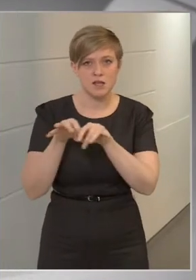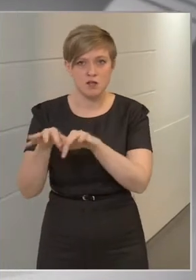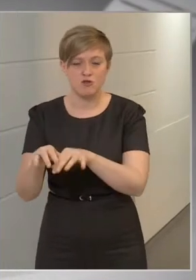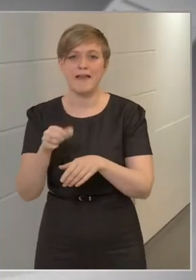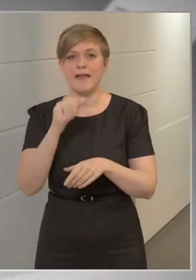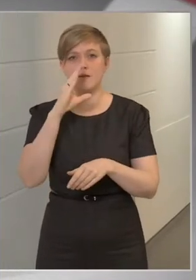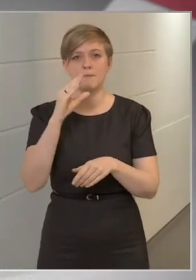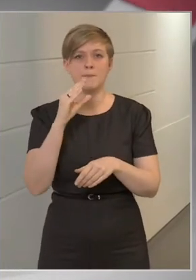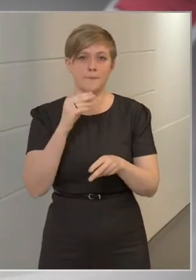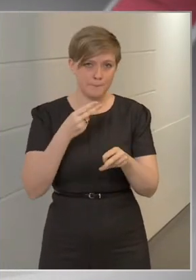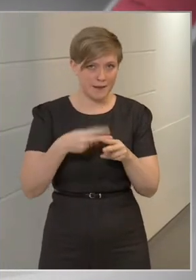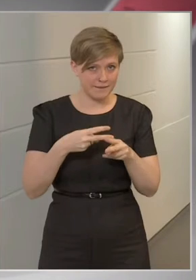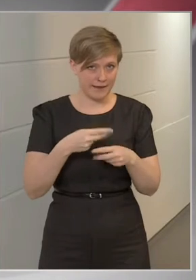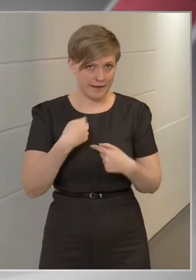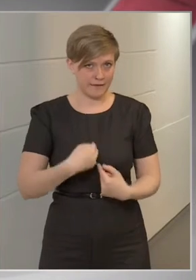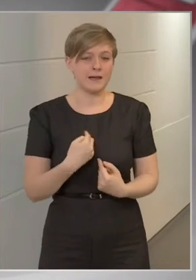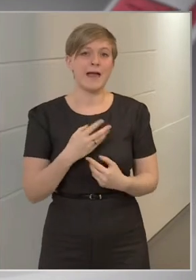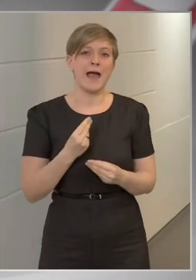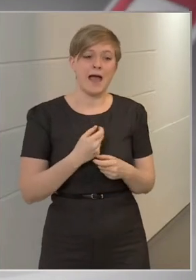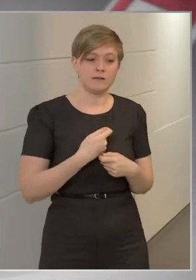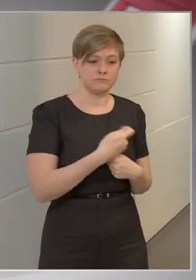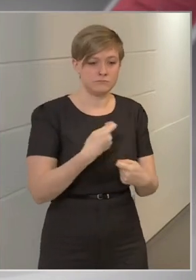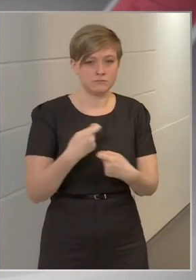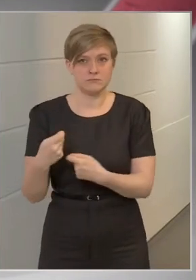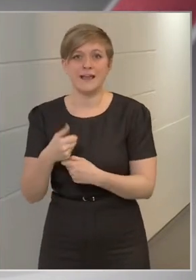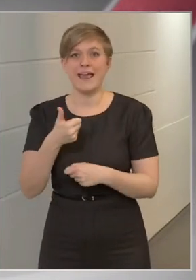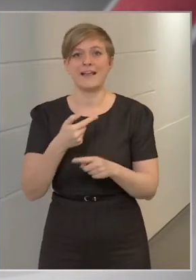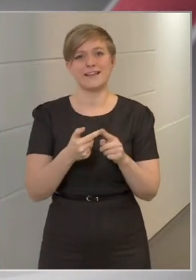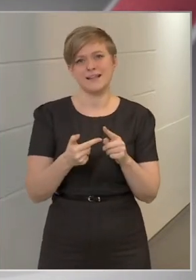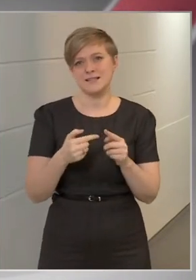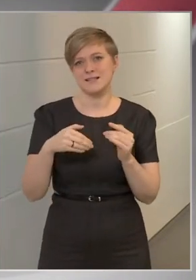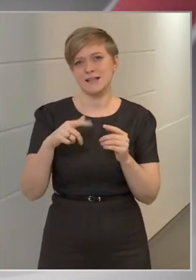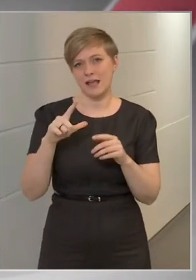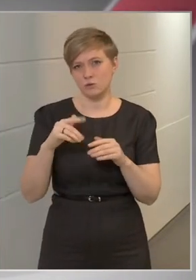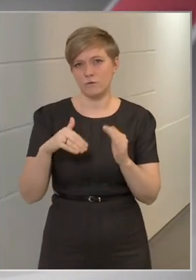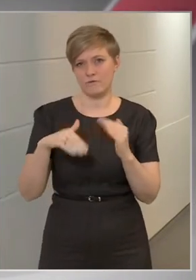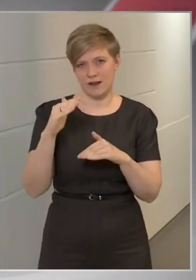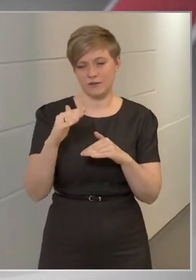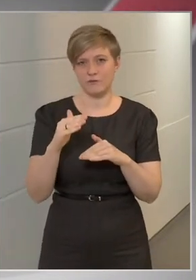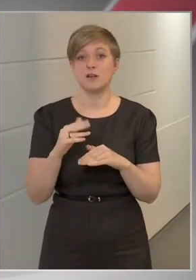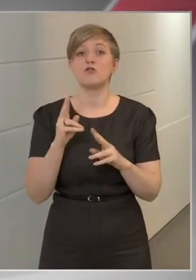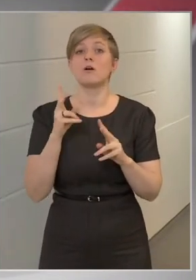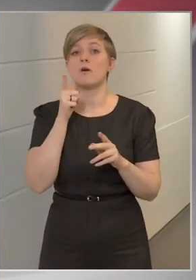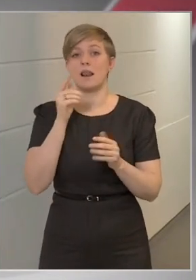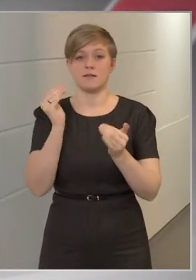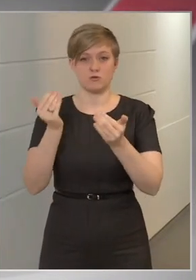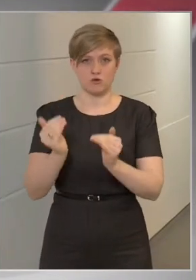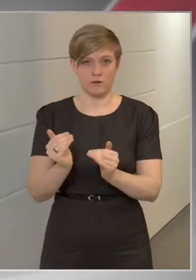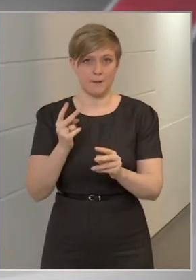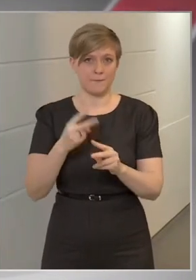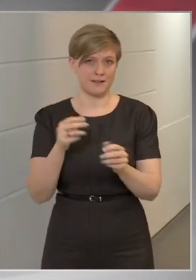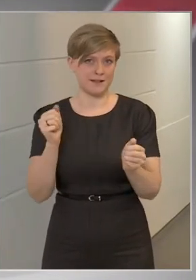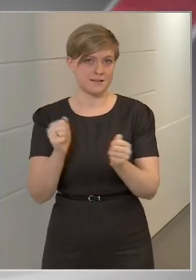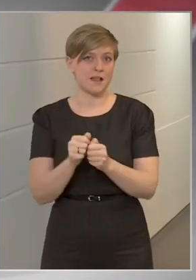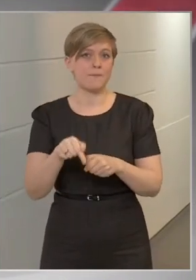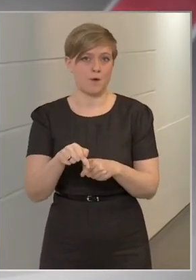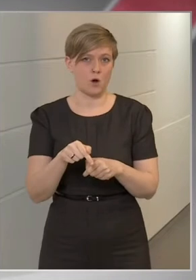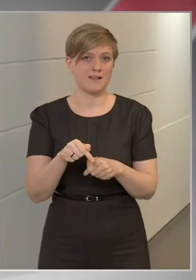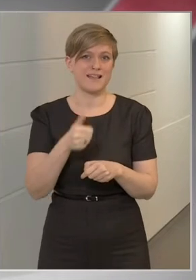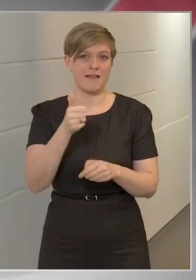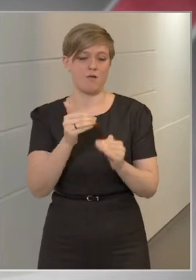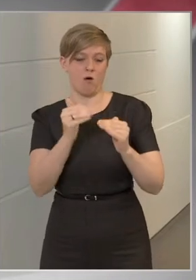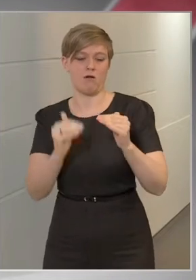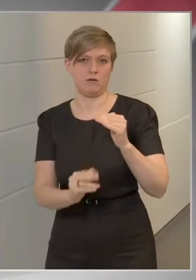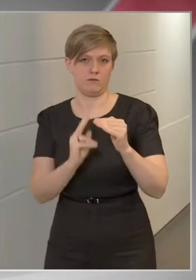beteg hány embert fertőz meg, az 1,2 fölött van valamivel, és akkor csökken a betegek száma, hogyha ez a szám 1